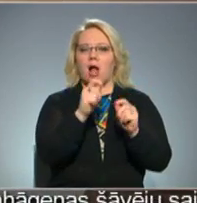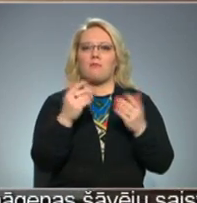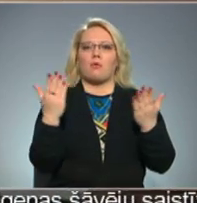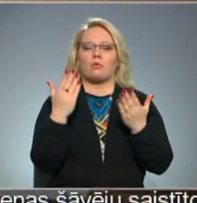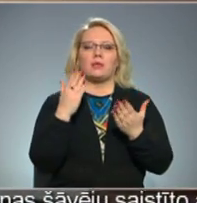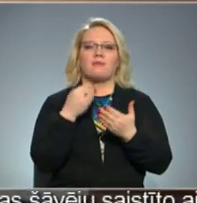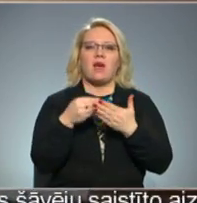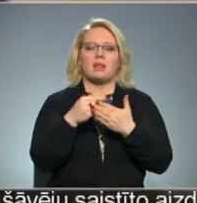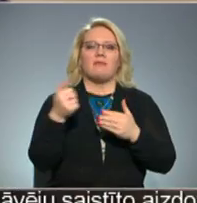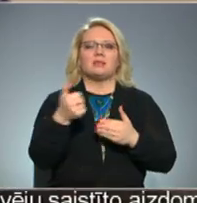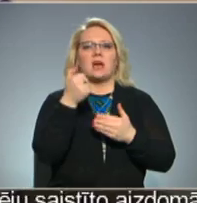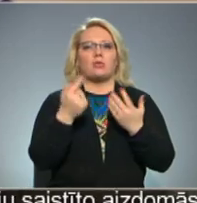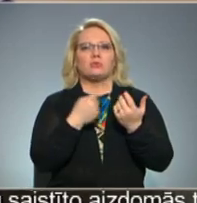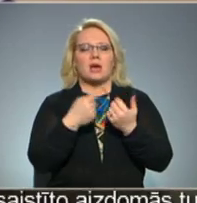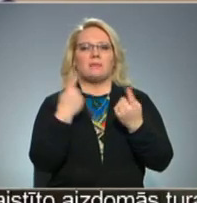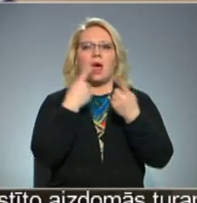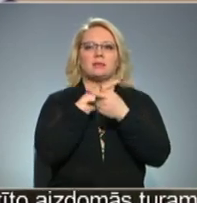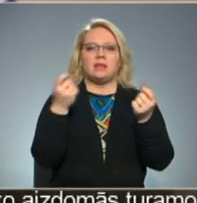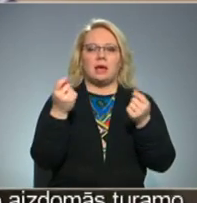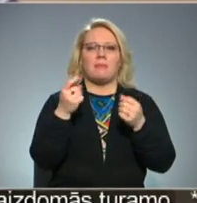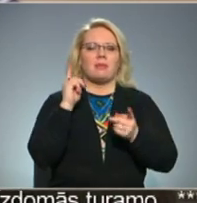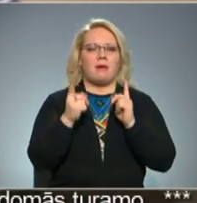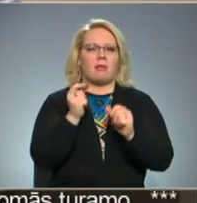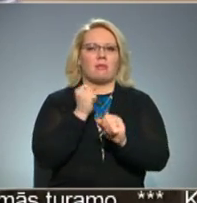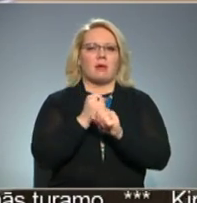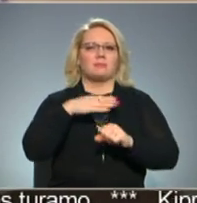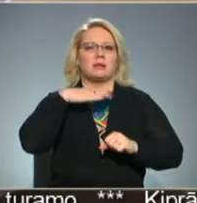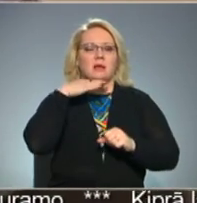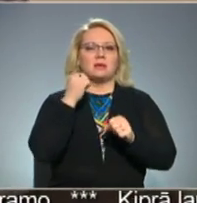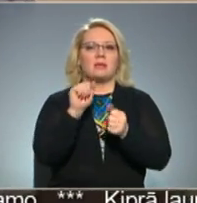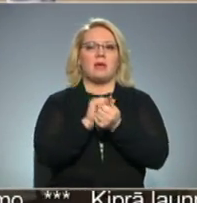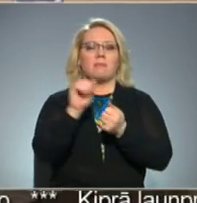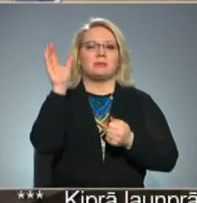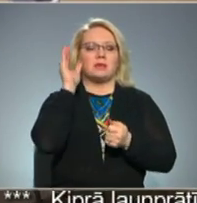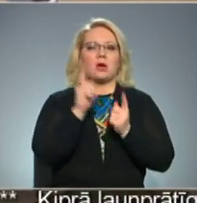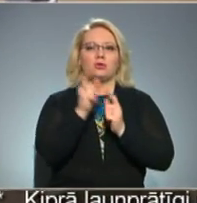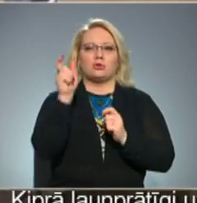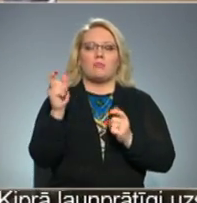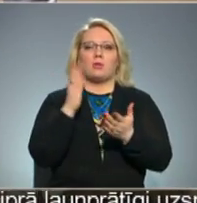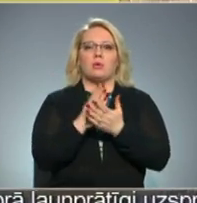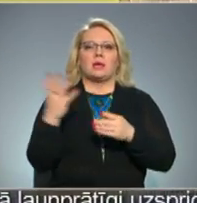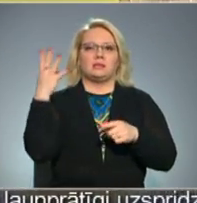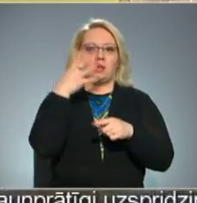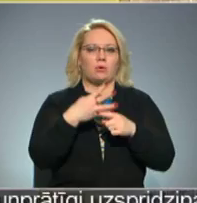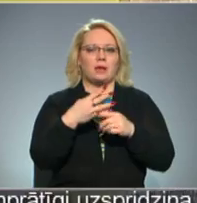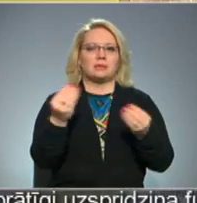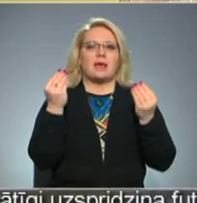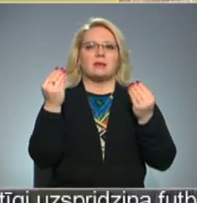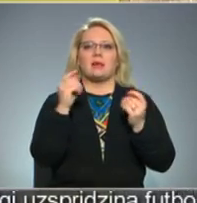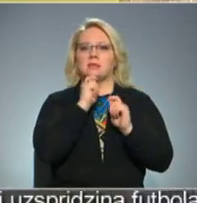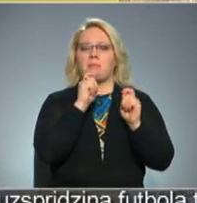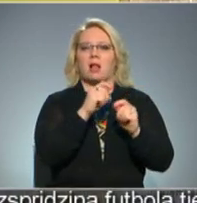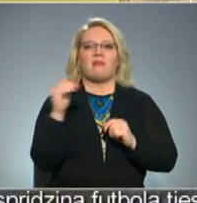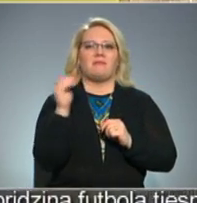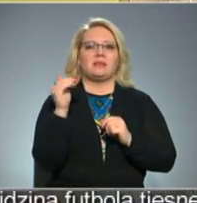vērtēts nevis gadu skaits vai atzinības, bet reālais darbs klasē dabas zinātņu skolotājiem notika jau ceturto reizi. Ekscelences balvu